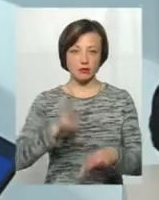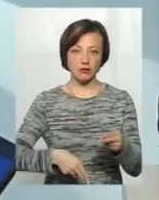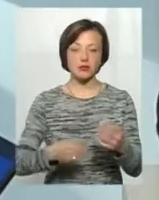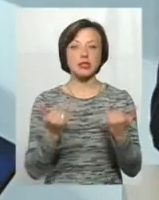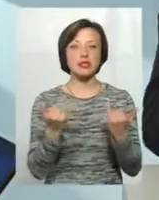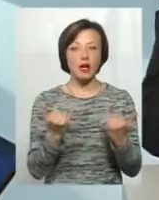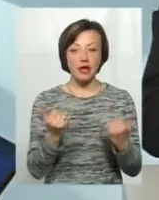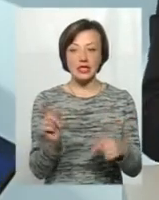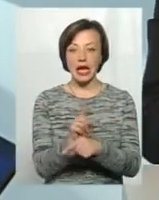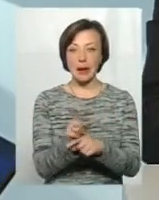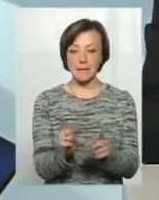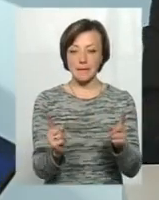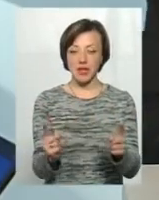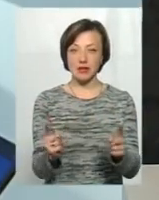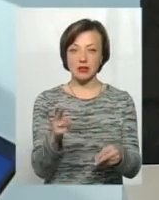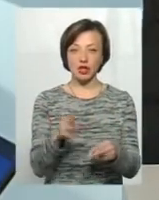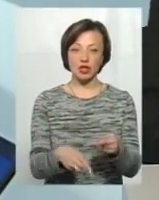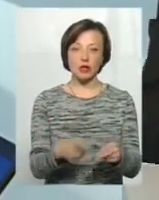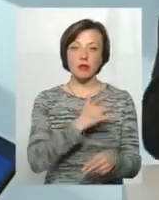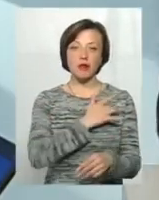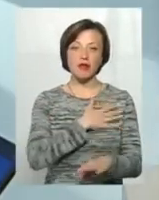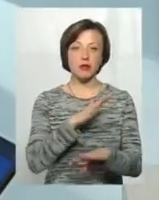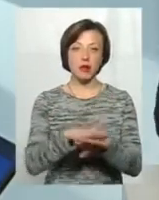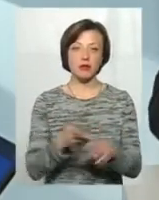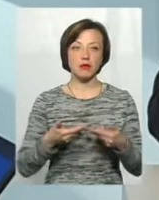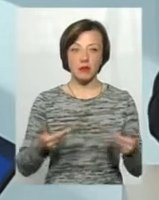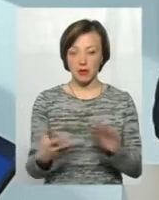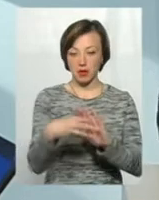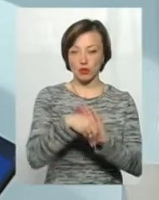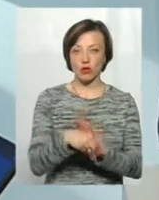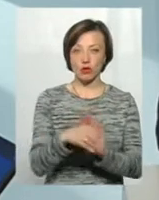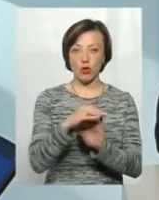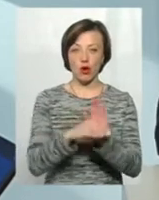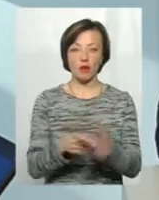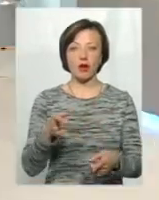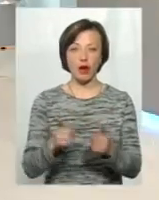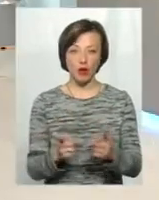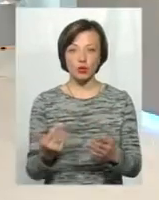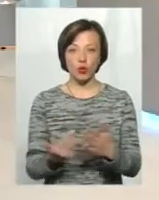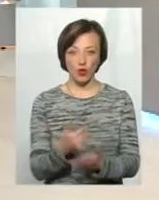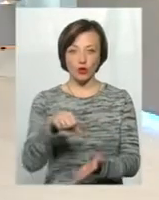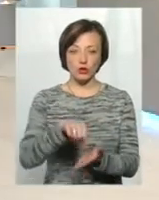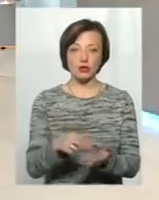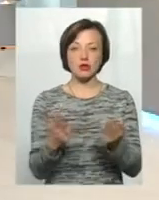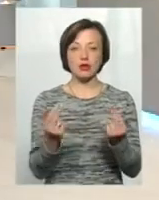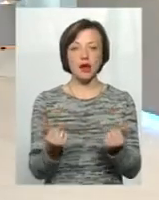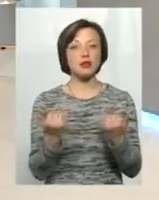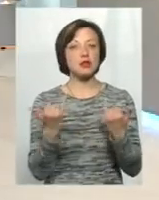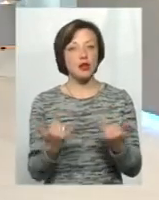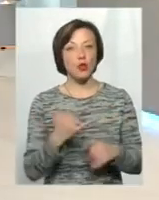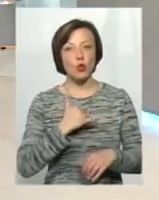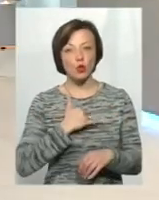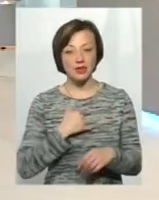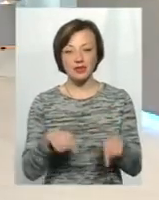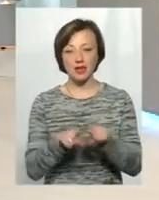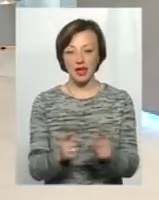Зараз ліміти залишилися не вичерпані лише Приватбанку, тому що ми підключилися до програми реально в квітній місяць. Зараз, так, у нас таких